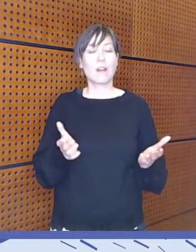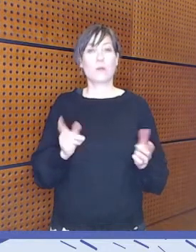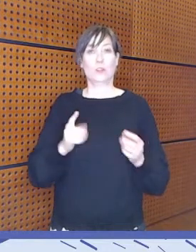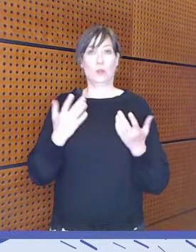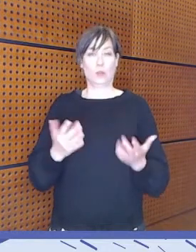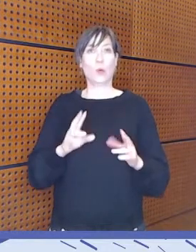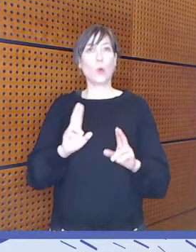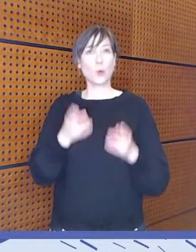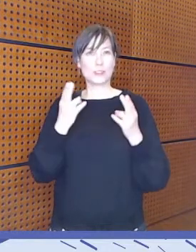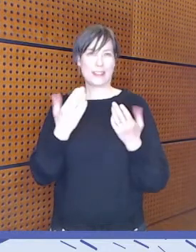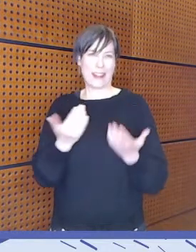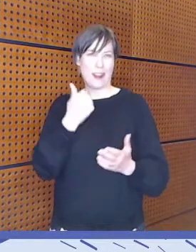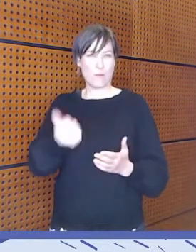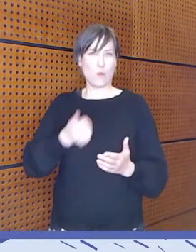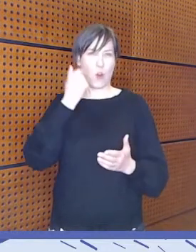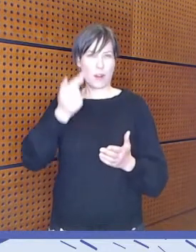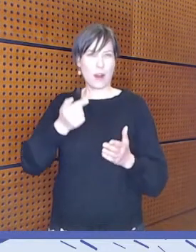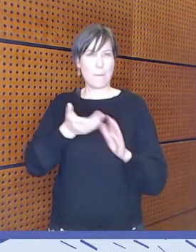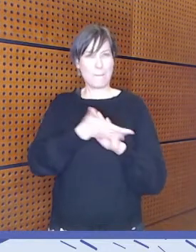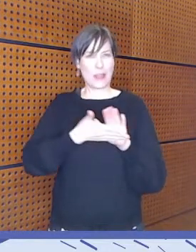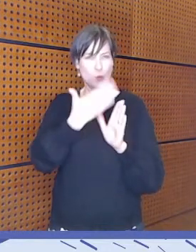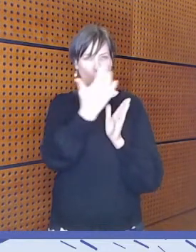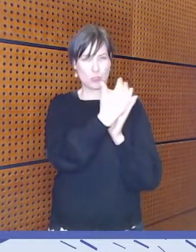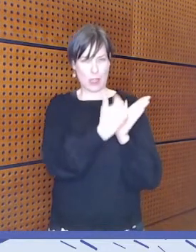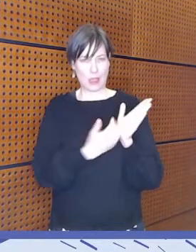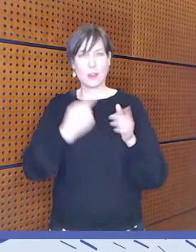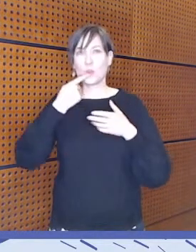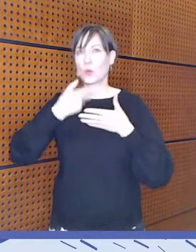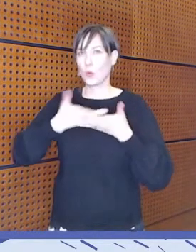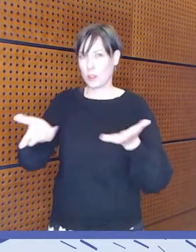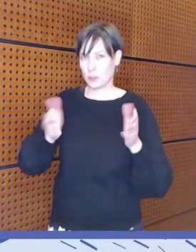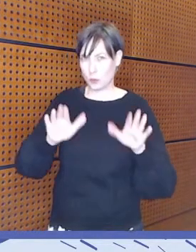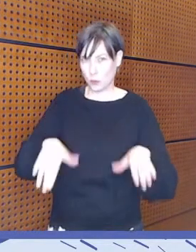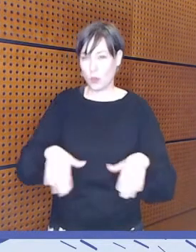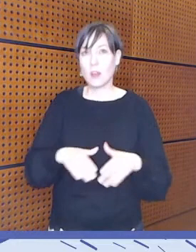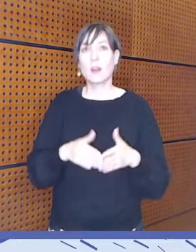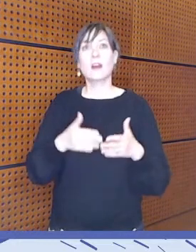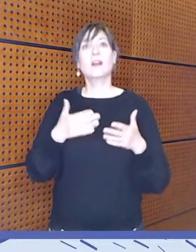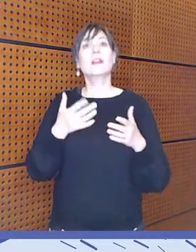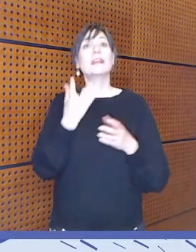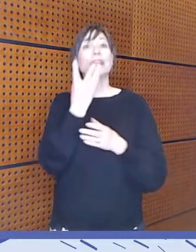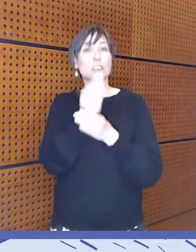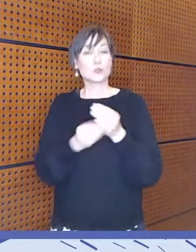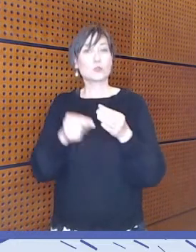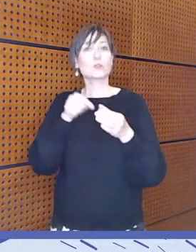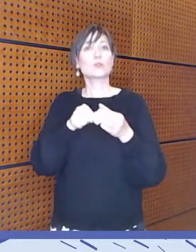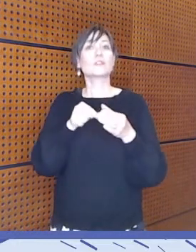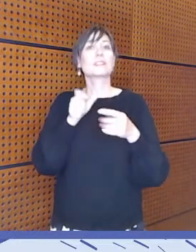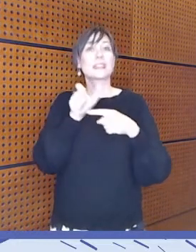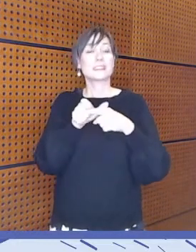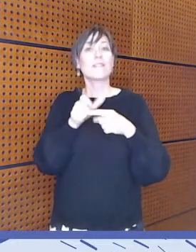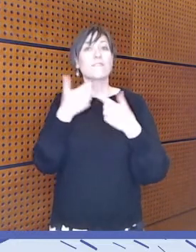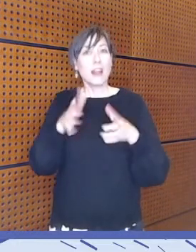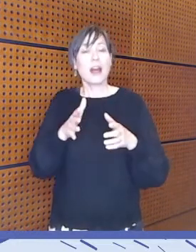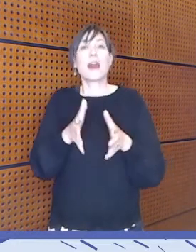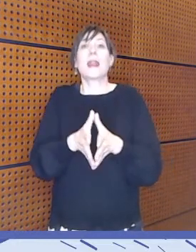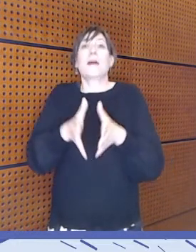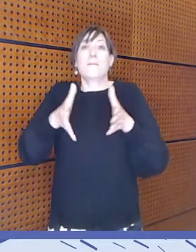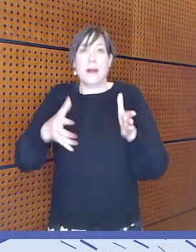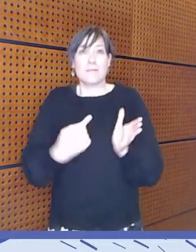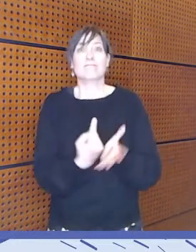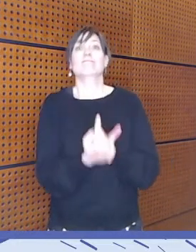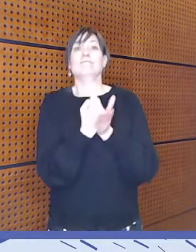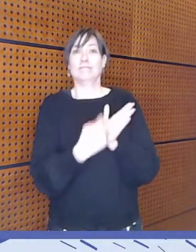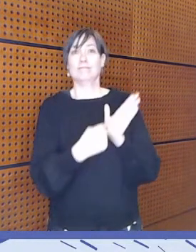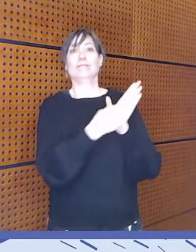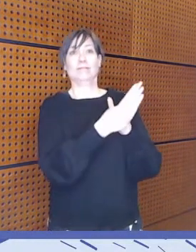julkaistuissa perusteissa, niin me vielä sitten vahvistettiin sitä inklusiivista käsitettä. Mutta perusteiden